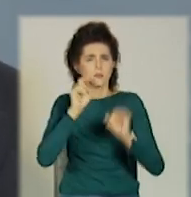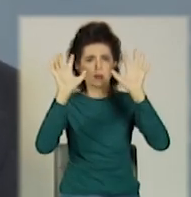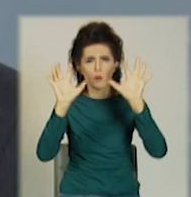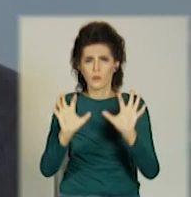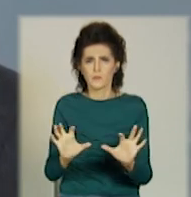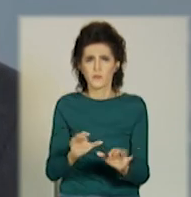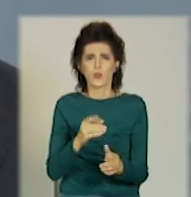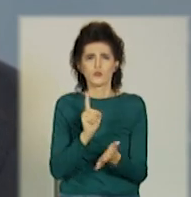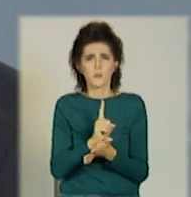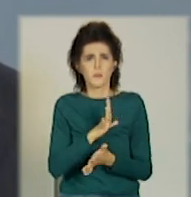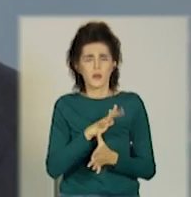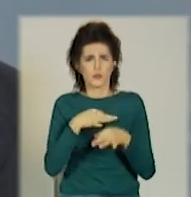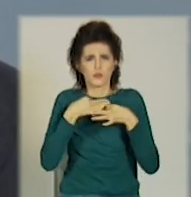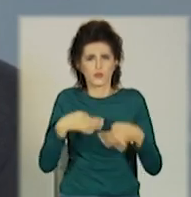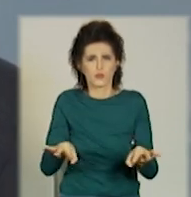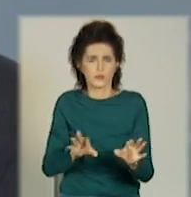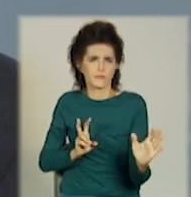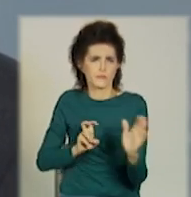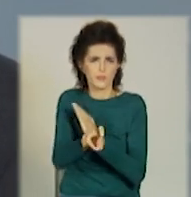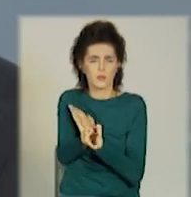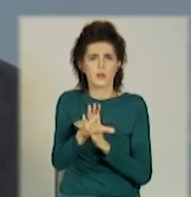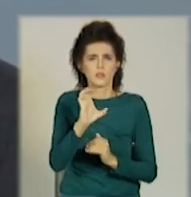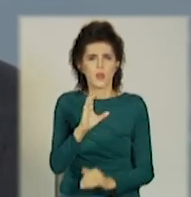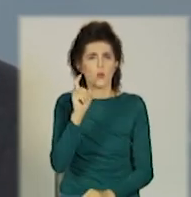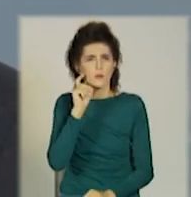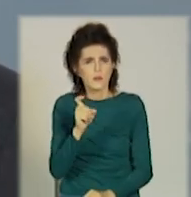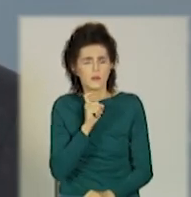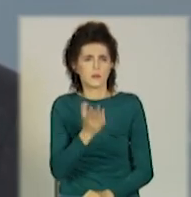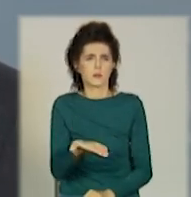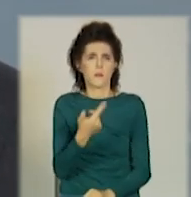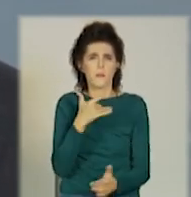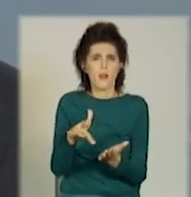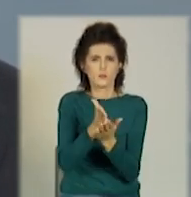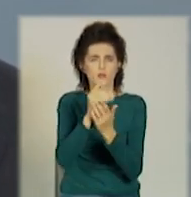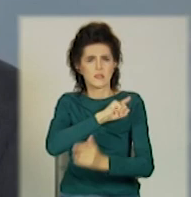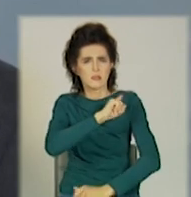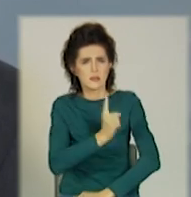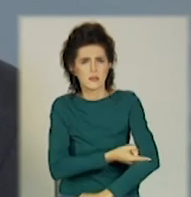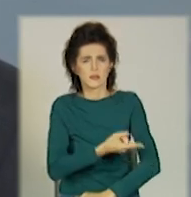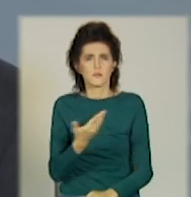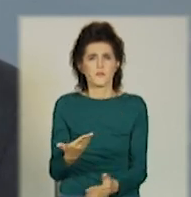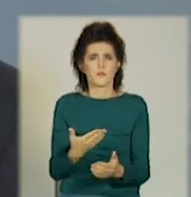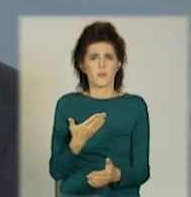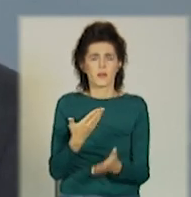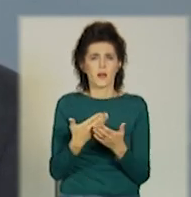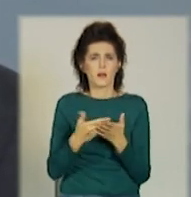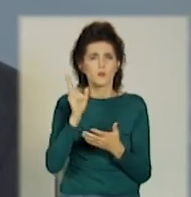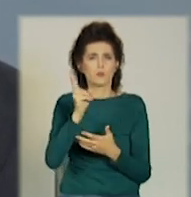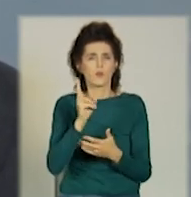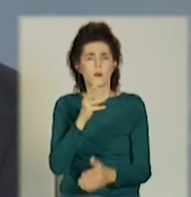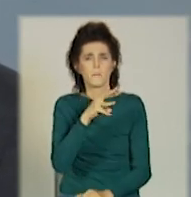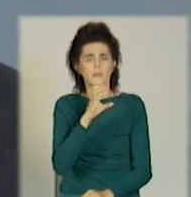З доступом кандидатів від українських політичних сил, українських засобів масової інформації та